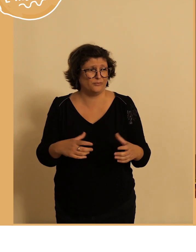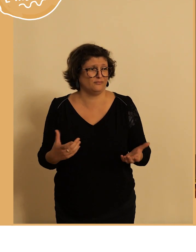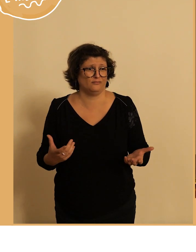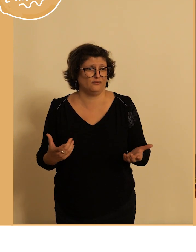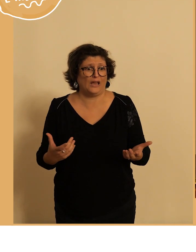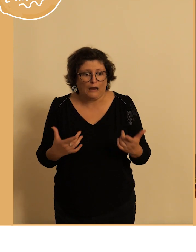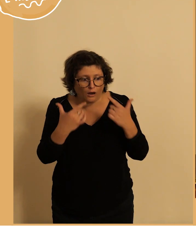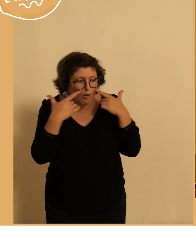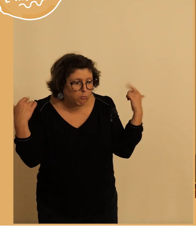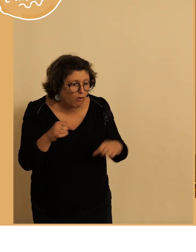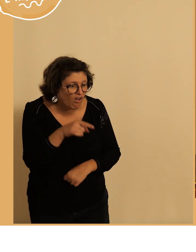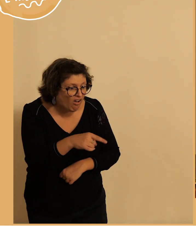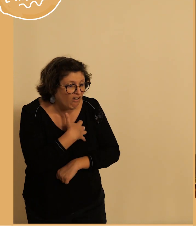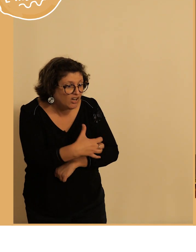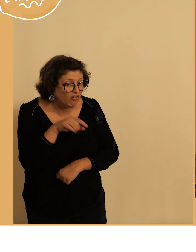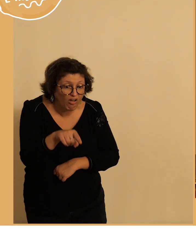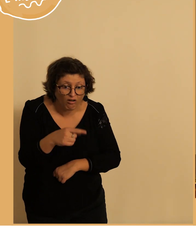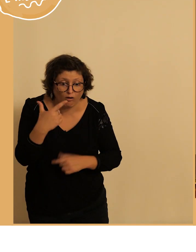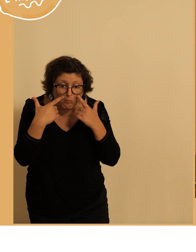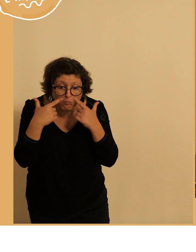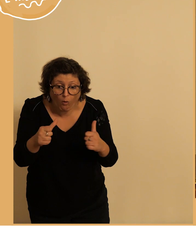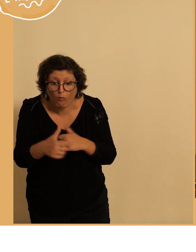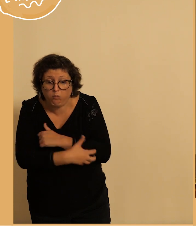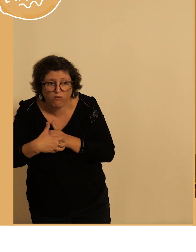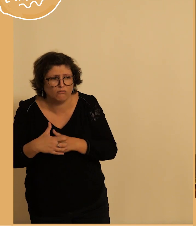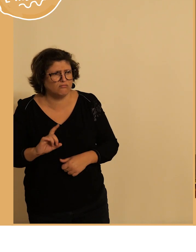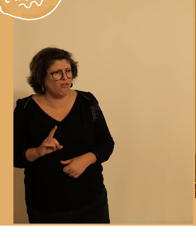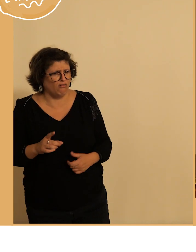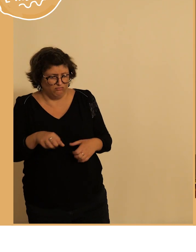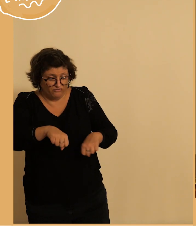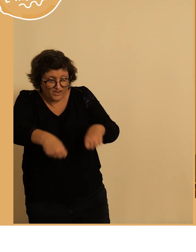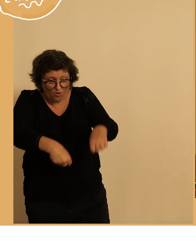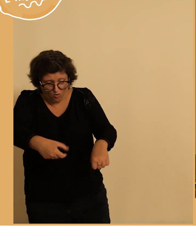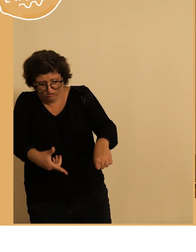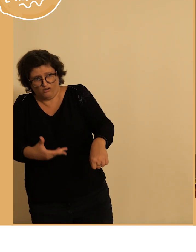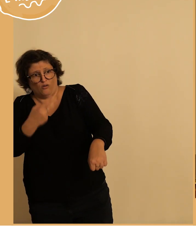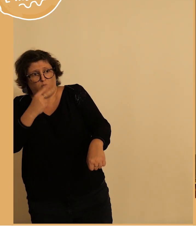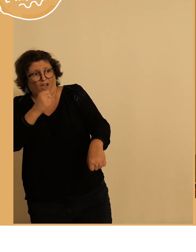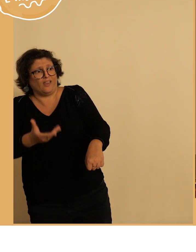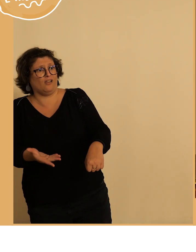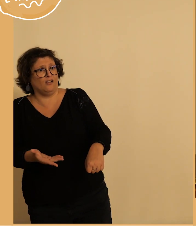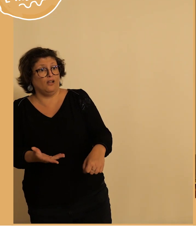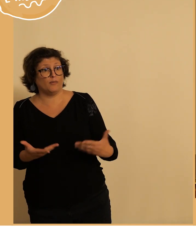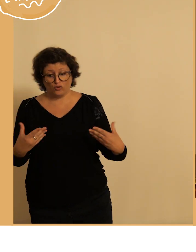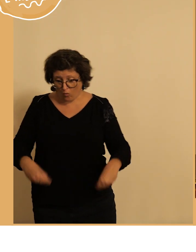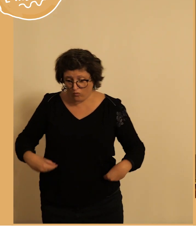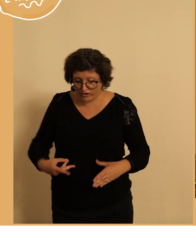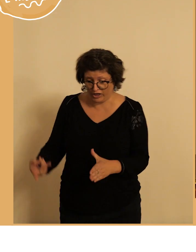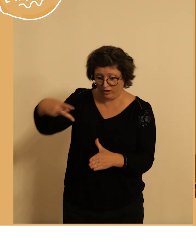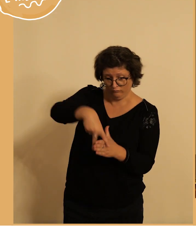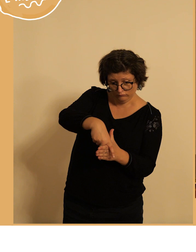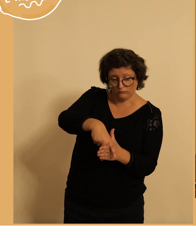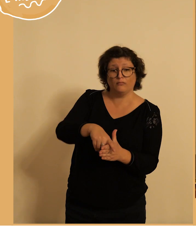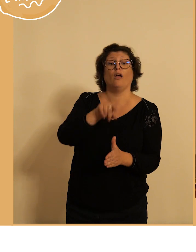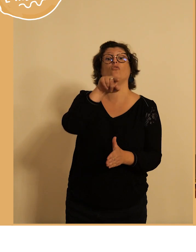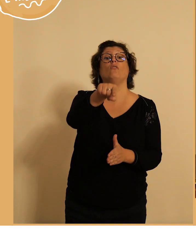de barrière monsieur Olivier dans les clubs de vélo un ouvrier peut faire du vélo aux côtés d'un médecin